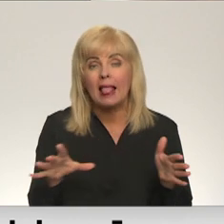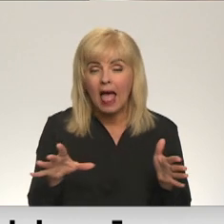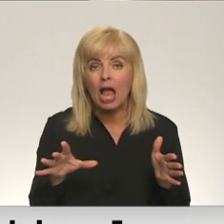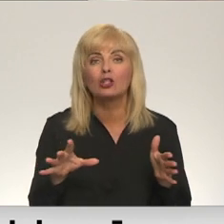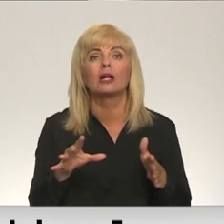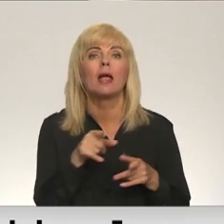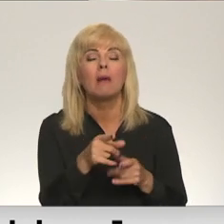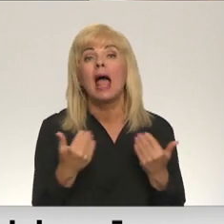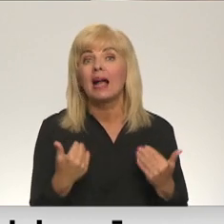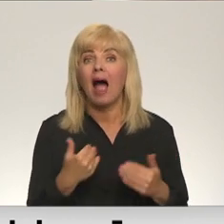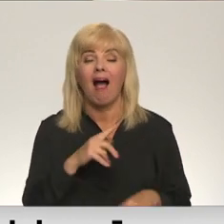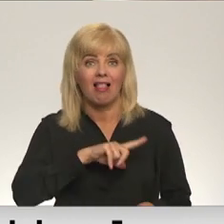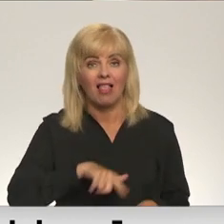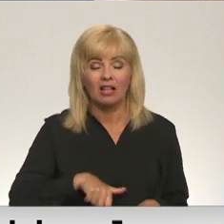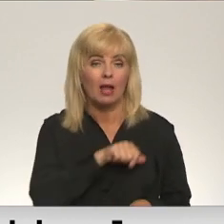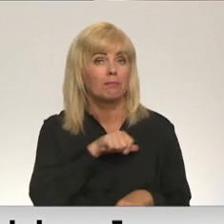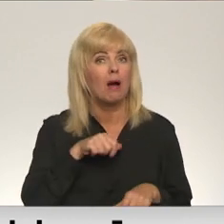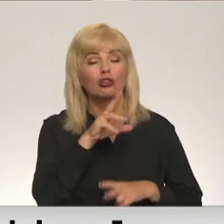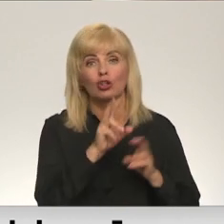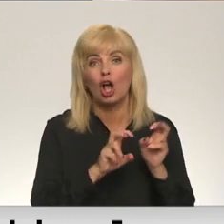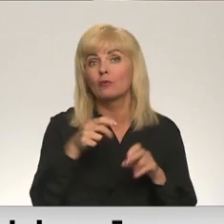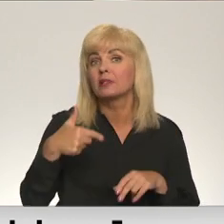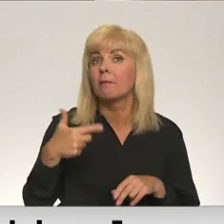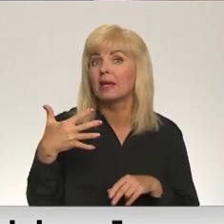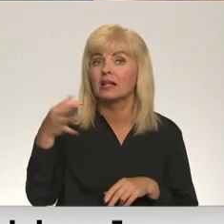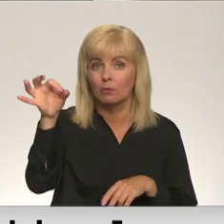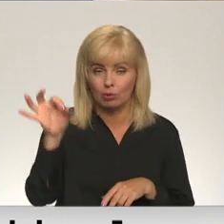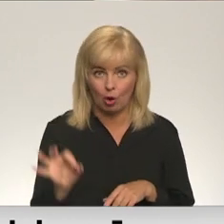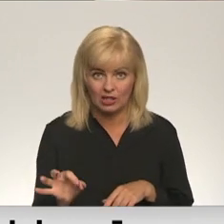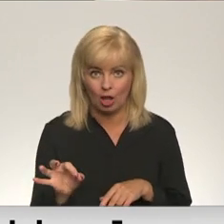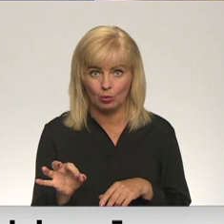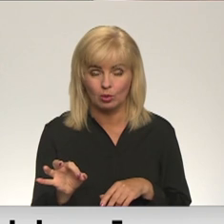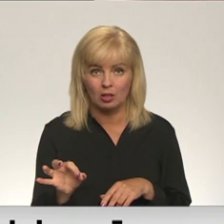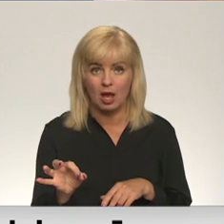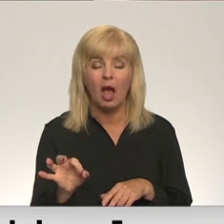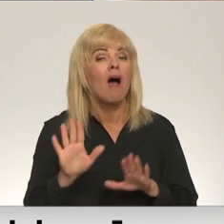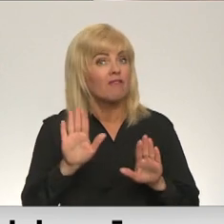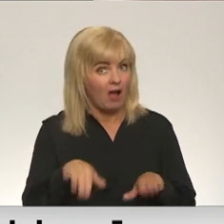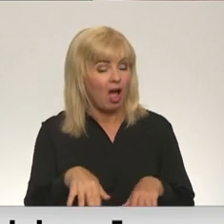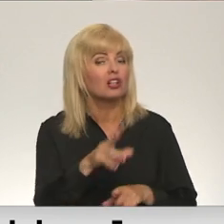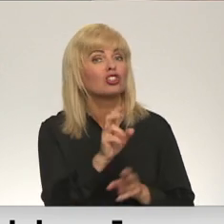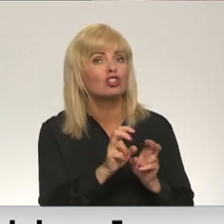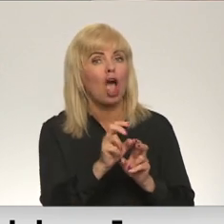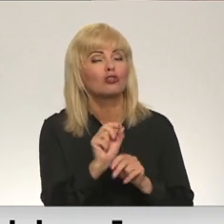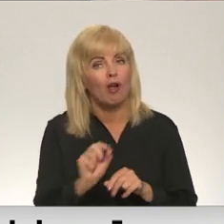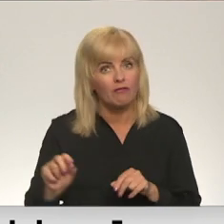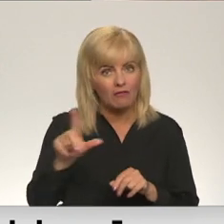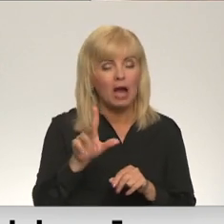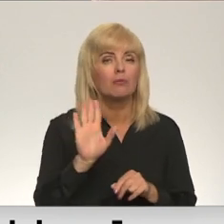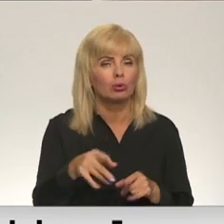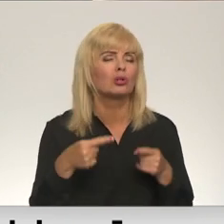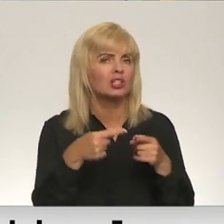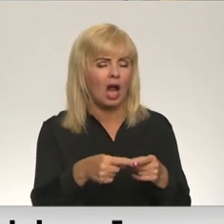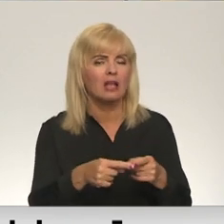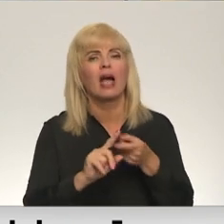šobrīd mēs kā Latvija paši sarežojam ap 75% elektroenerģijas. Varētu sarežot daudz vairāk, lai būtu strateģiski